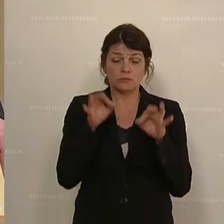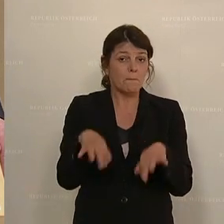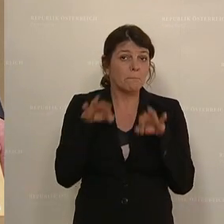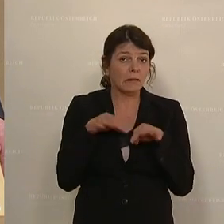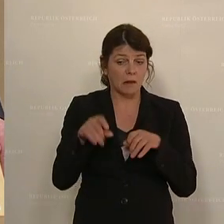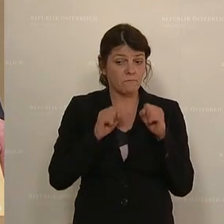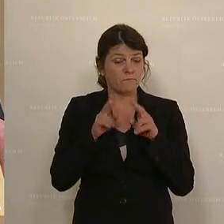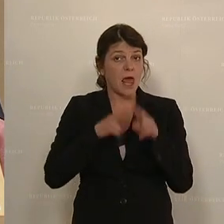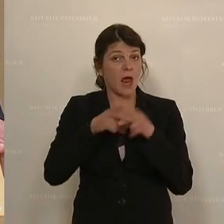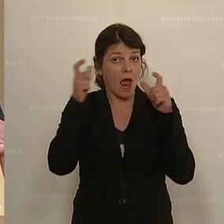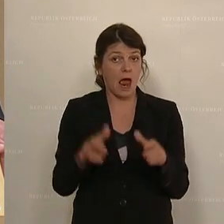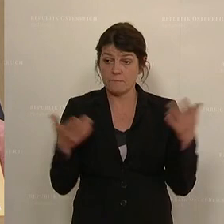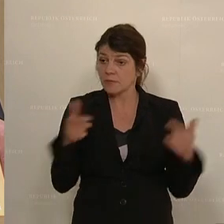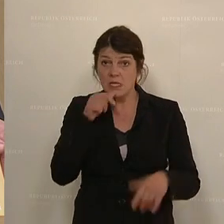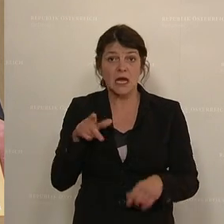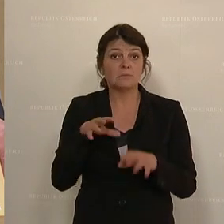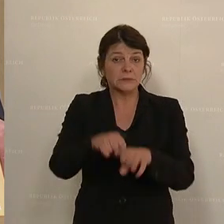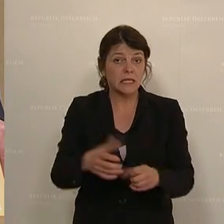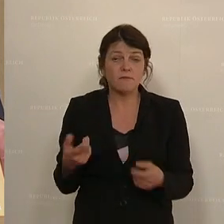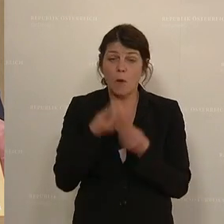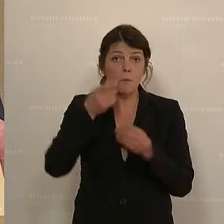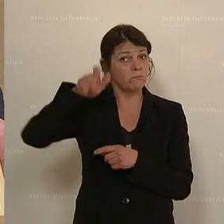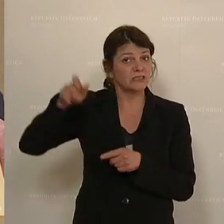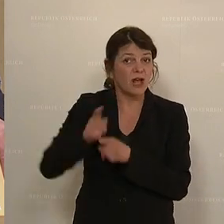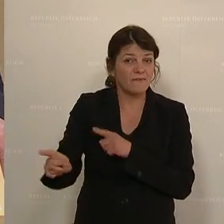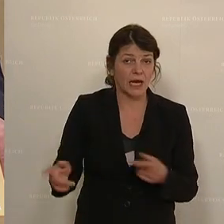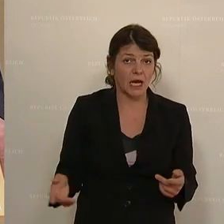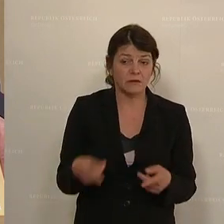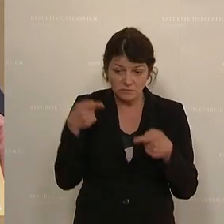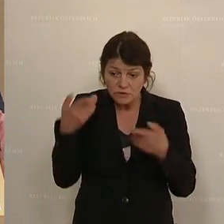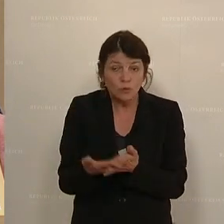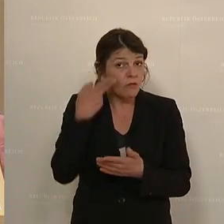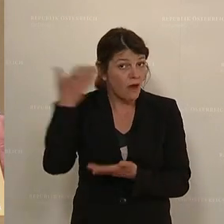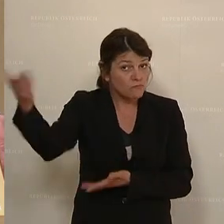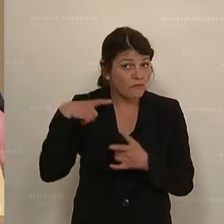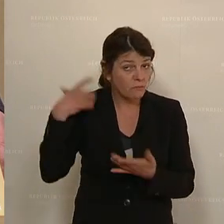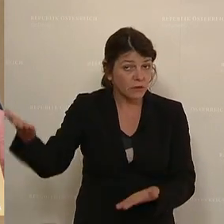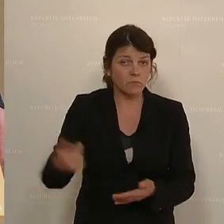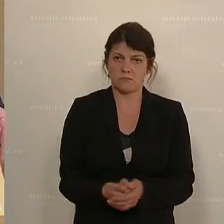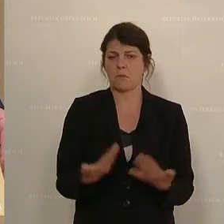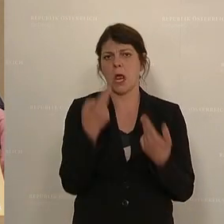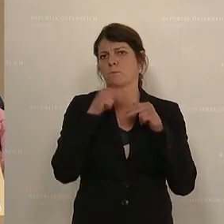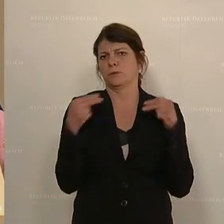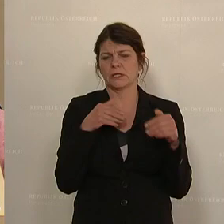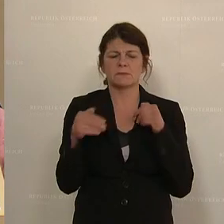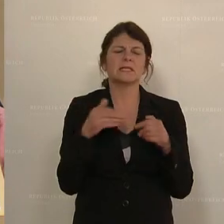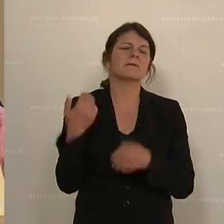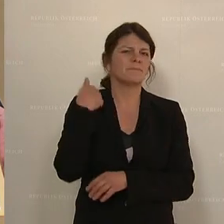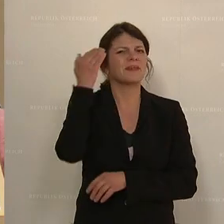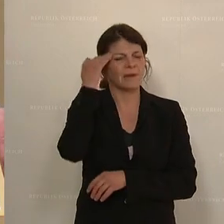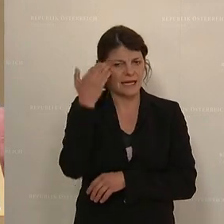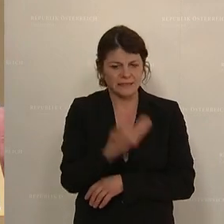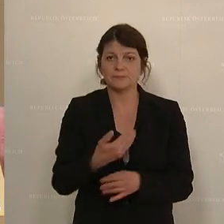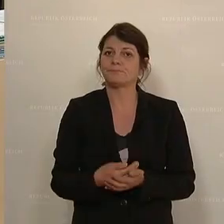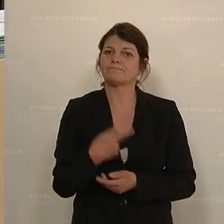in Pflegeheimen nicht voll sind, weil das Personal fehlt. Das ist die Realität. Doch Herr Bundesminister, ich weiß, dass Sie